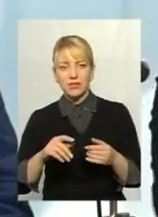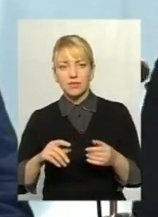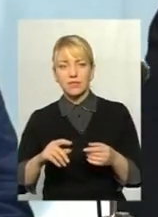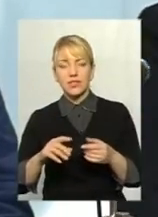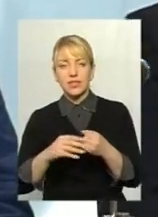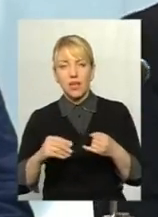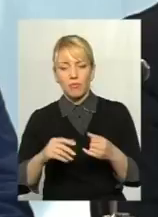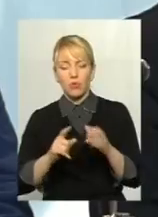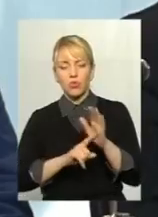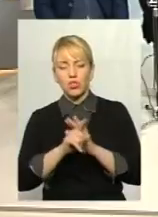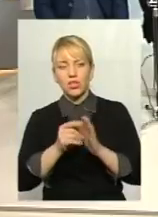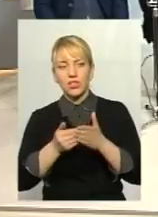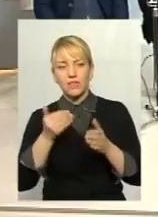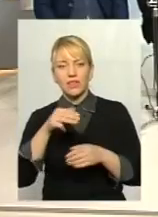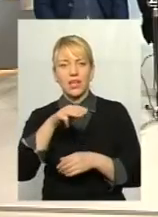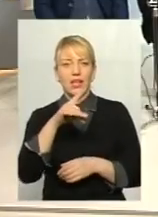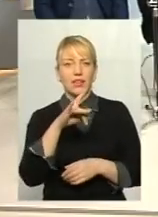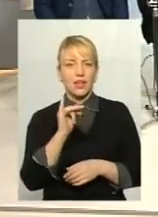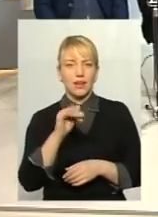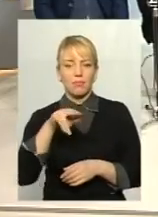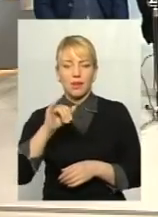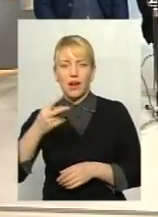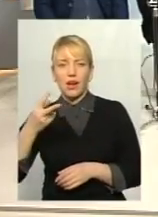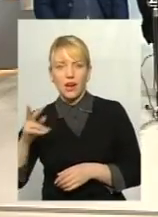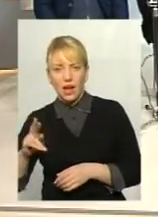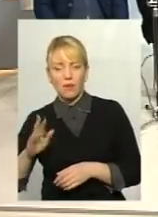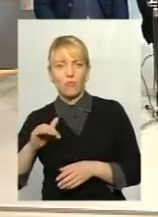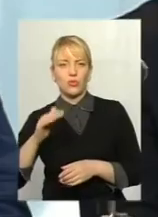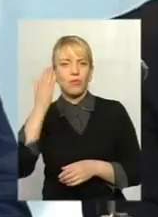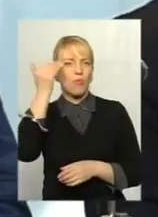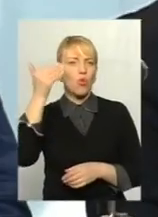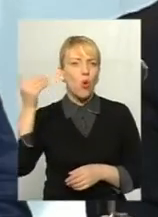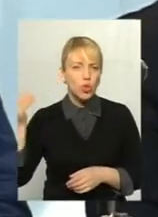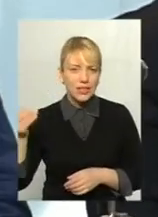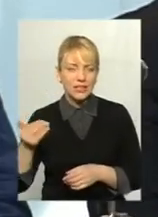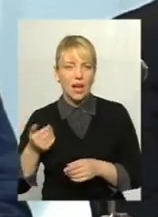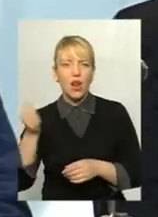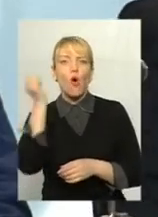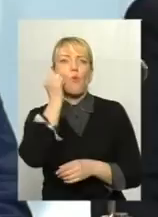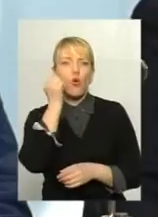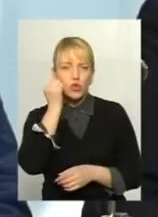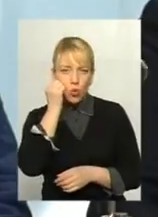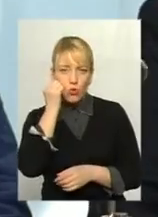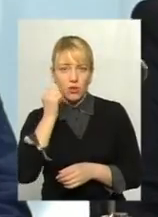Починаючи ще, от коли прийшли трипінці і далі. Монголо-татари, Московія,